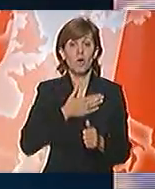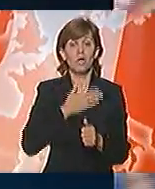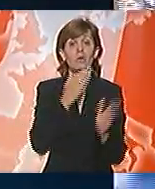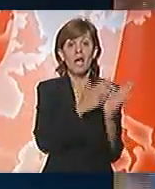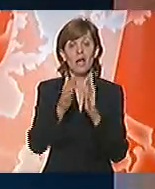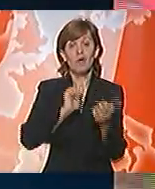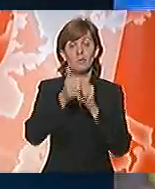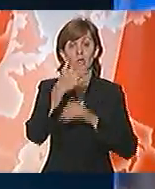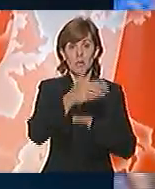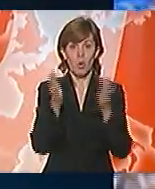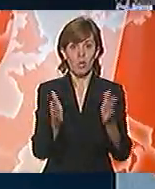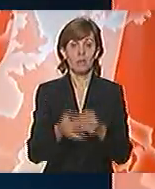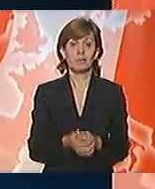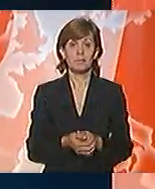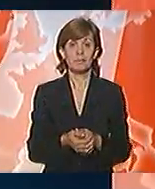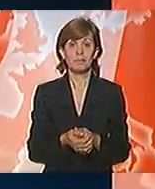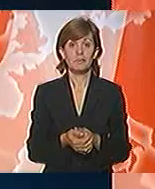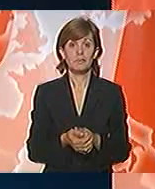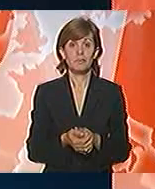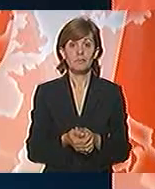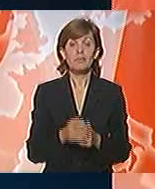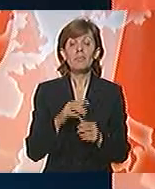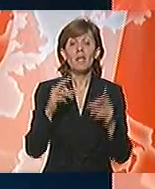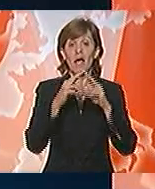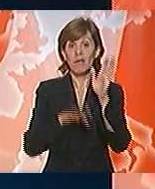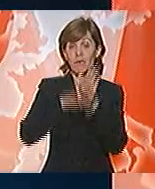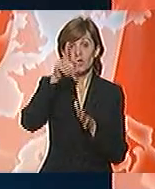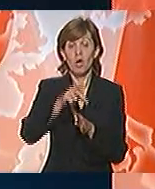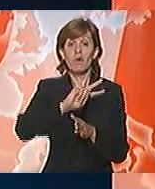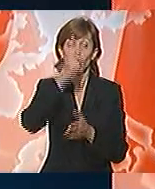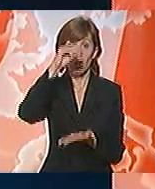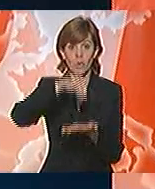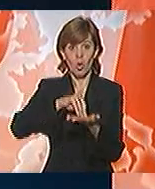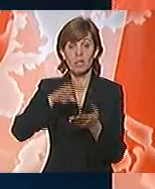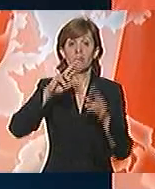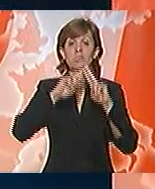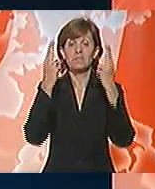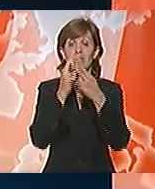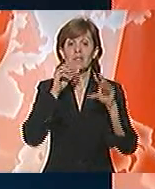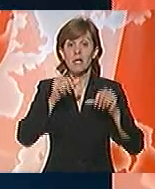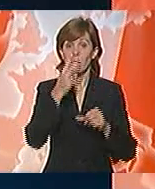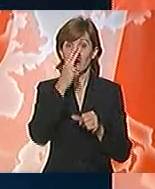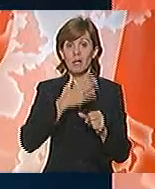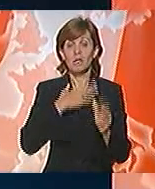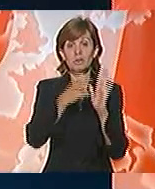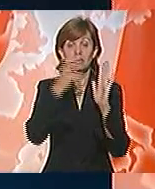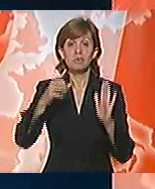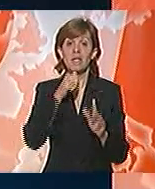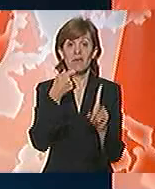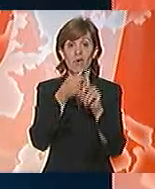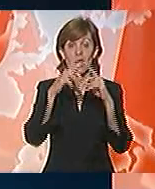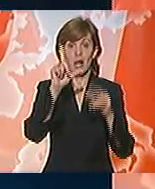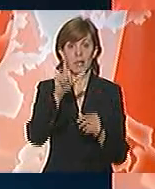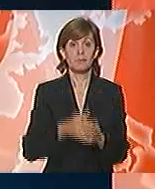redovnom sportskom bloku. A više o ovim i drugim događajima iz zemlje i sveta saznajte u nastavku emisije na našem